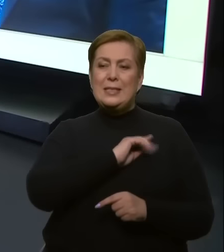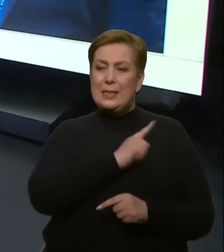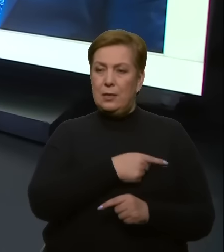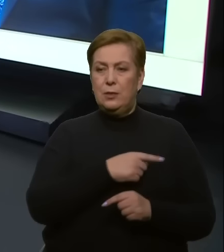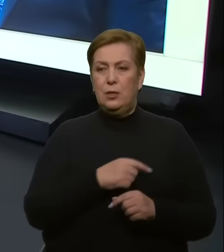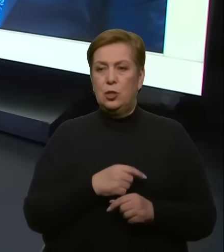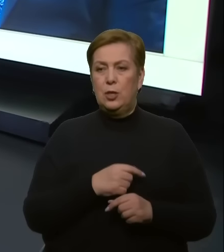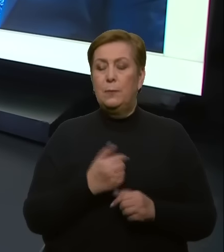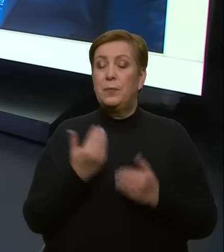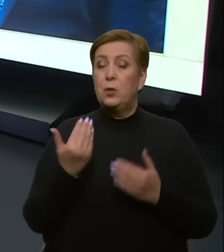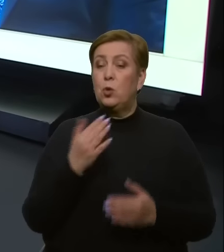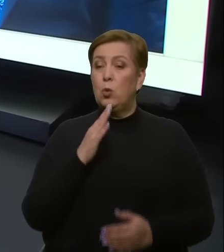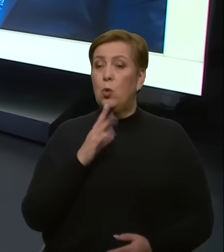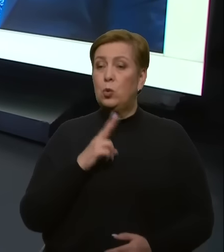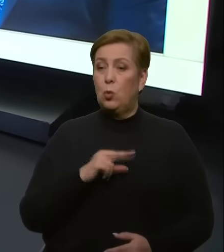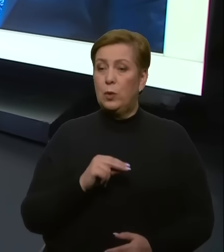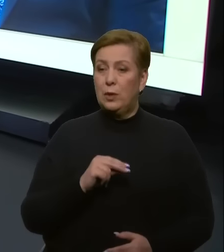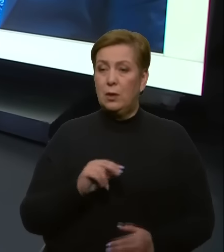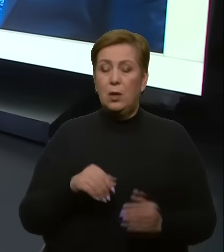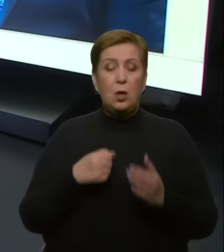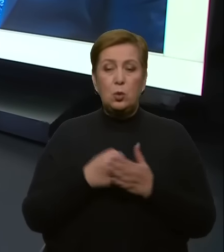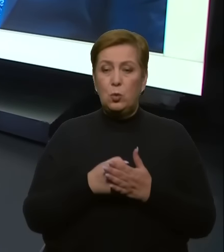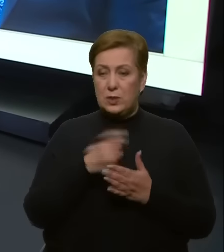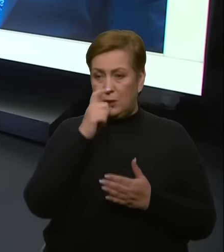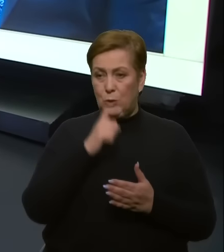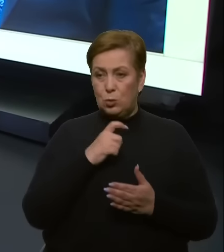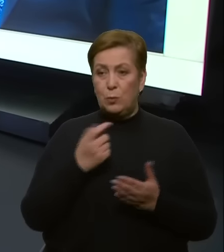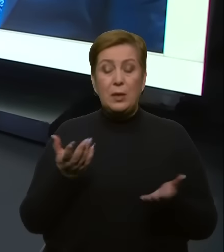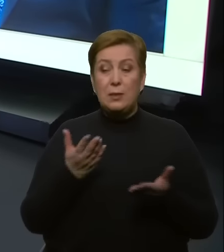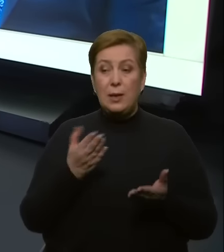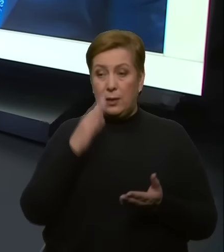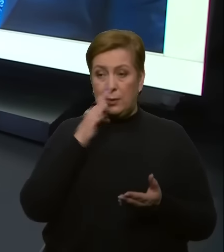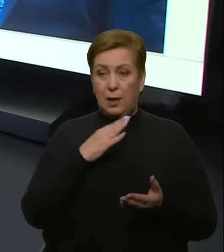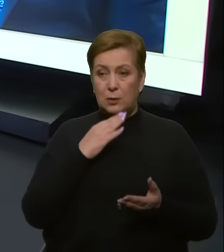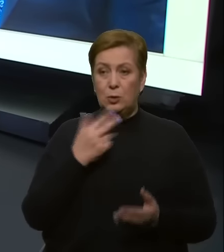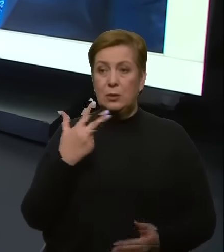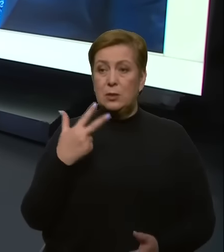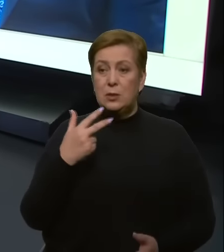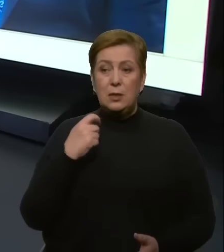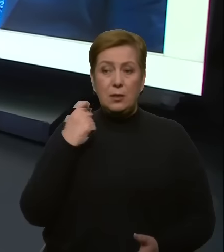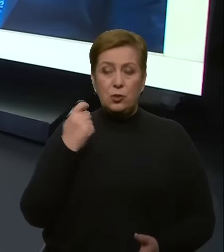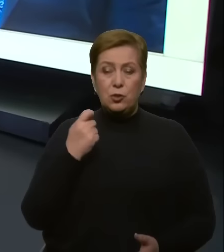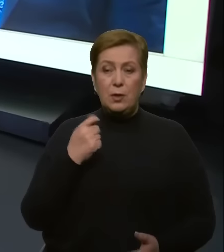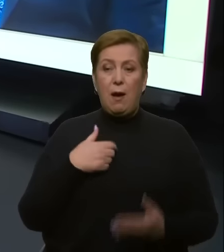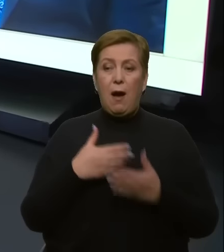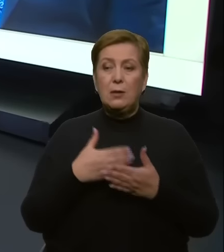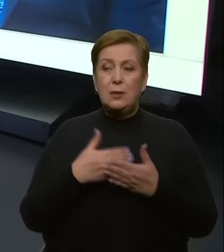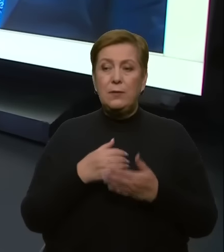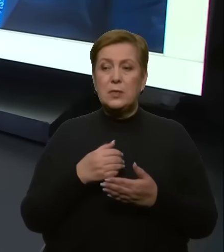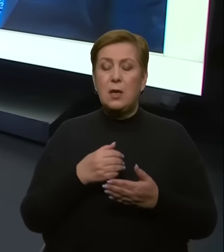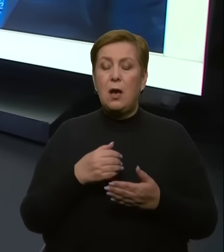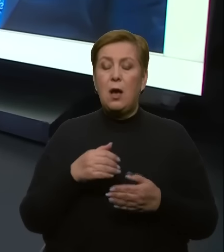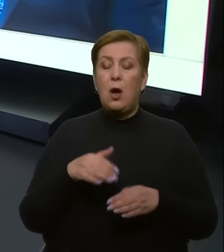Його донька досі не розуміє, тато. 32-річний Геннадій Афанасів був активістом громадського опору